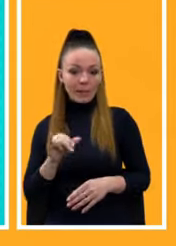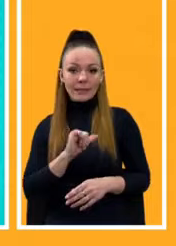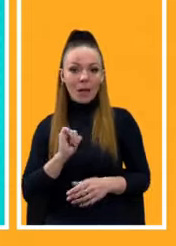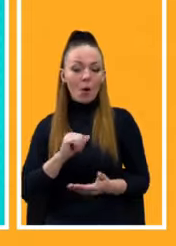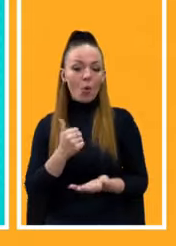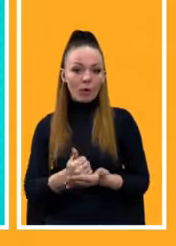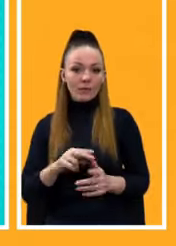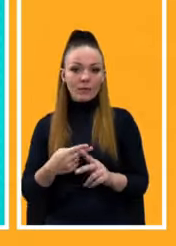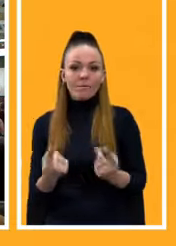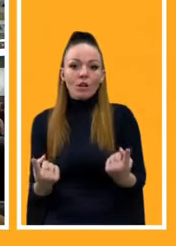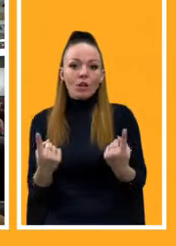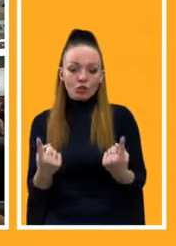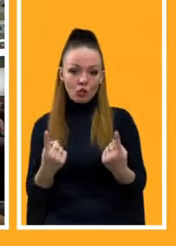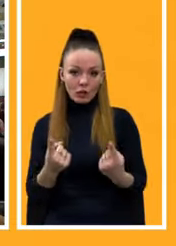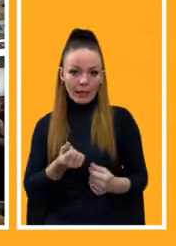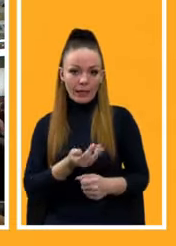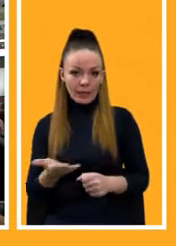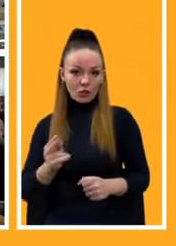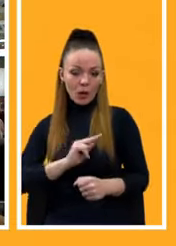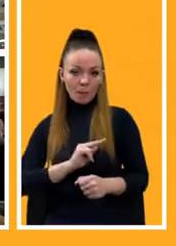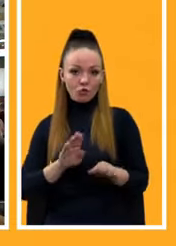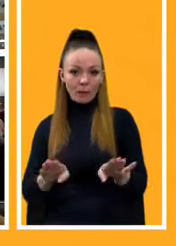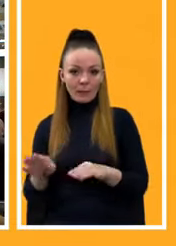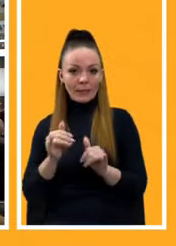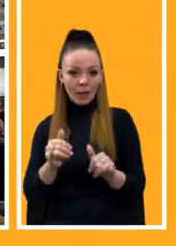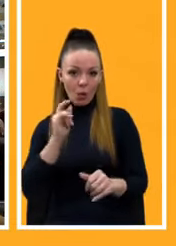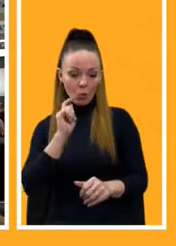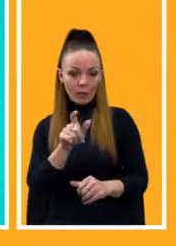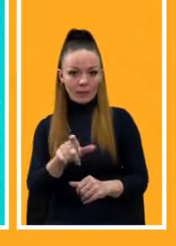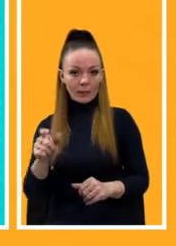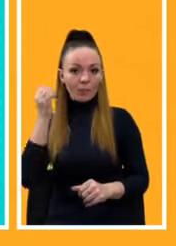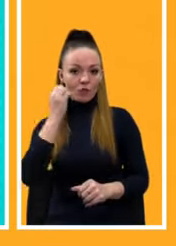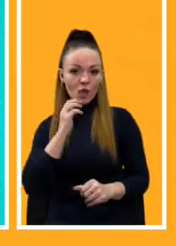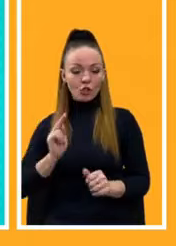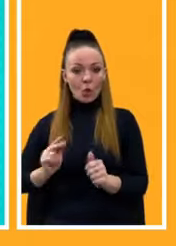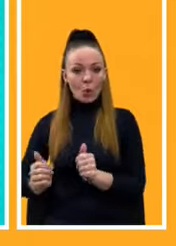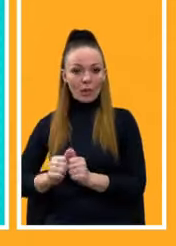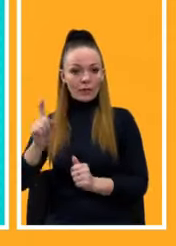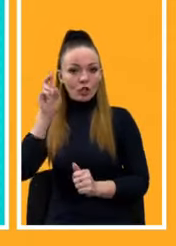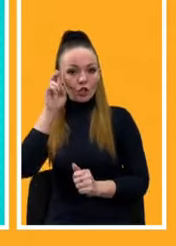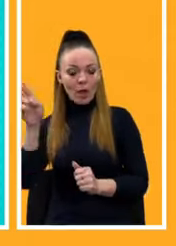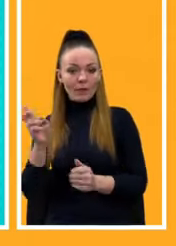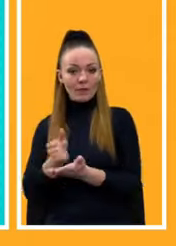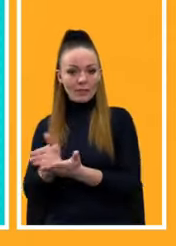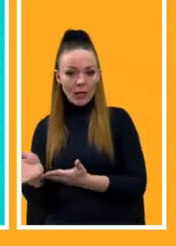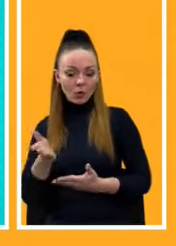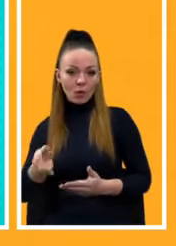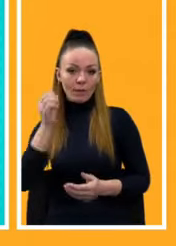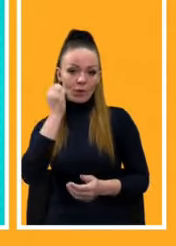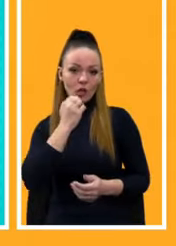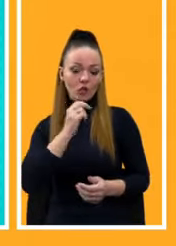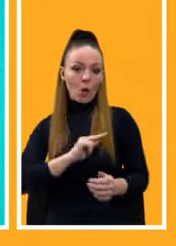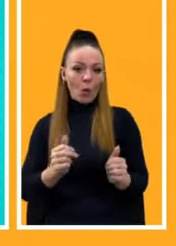величезна кількість робочих місць для українців. Тому вдячний колегам з державного сектору, вдячний колегам, які